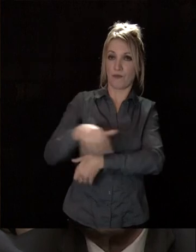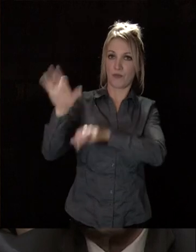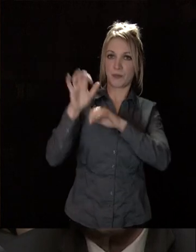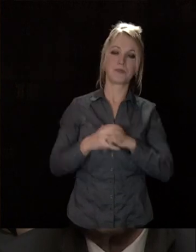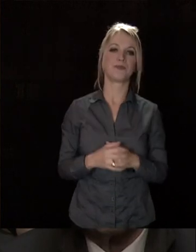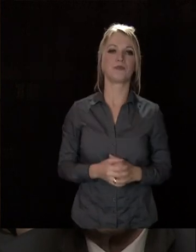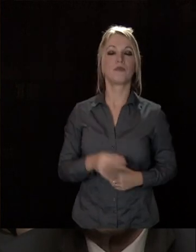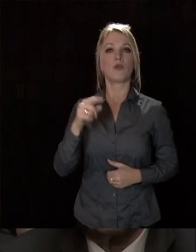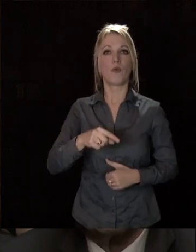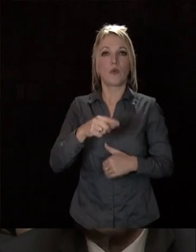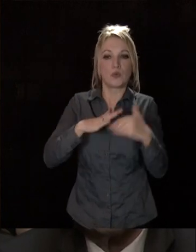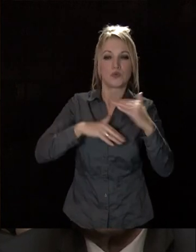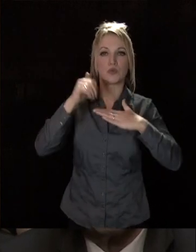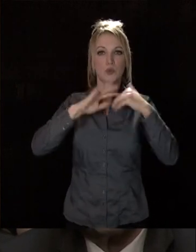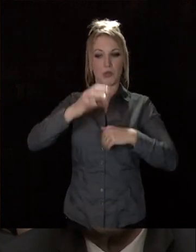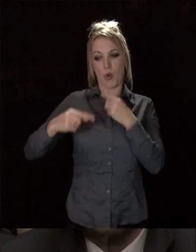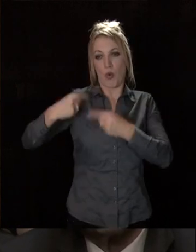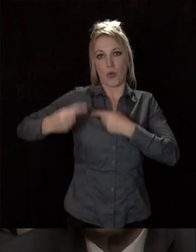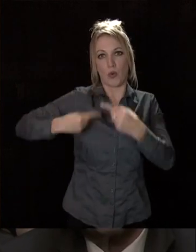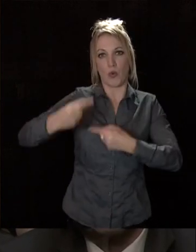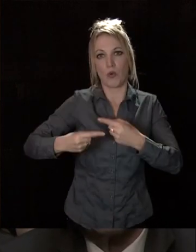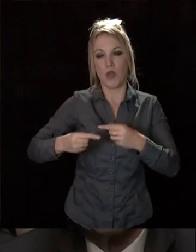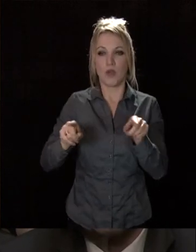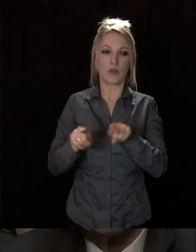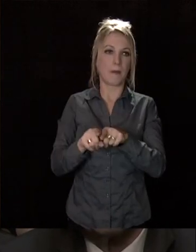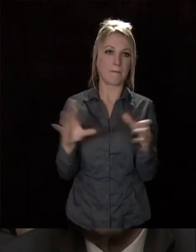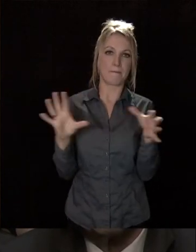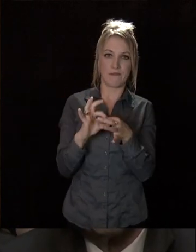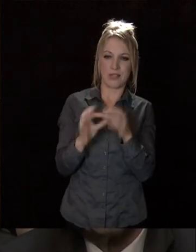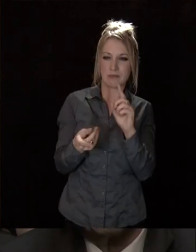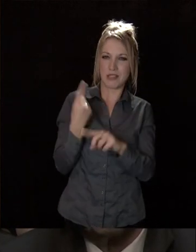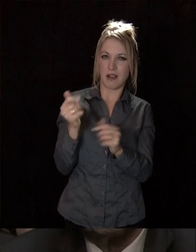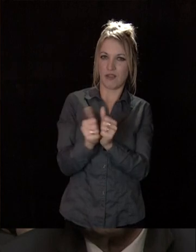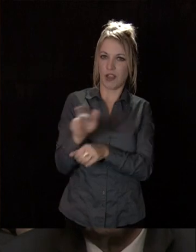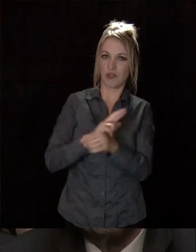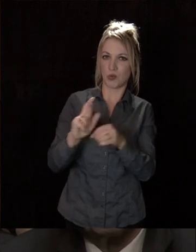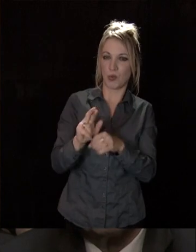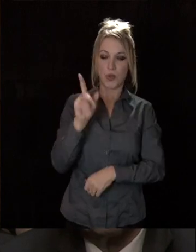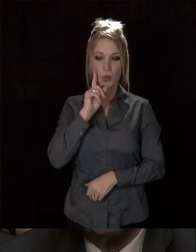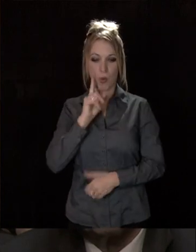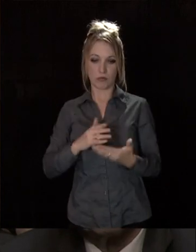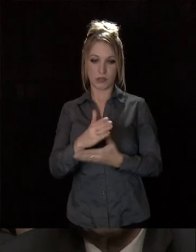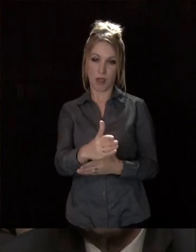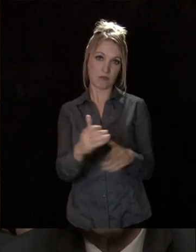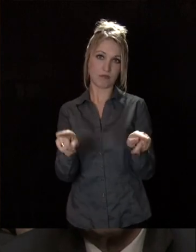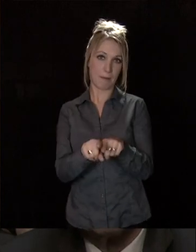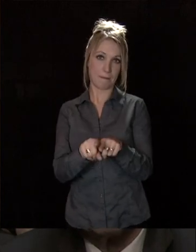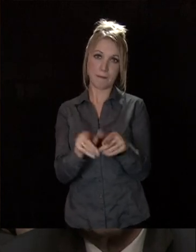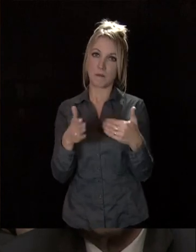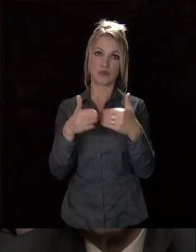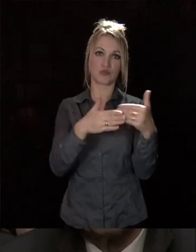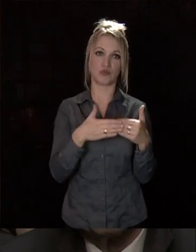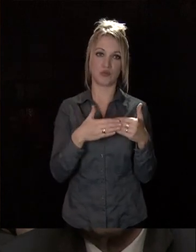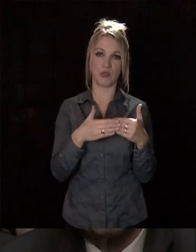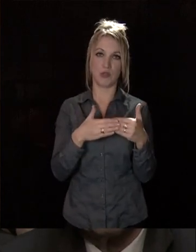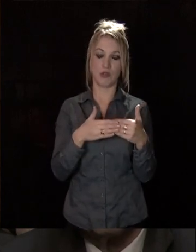construire et c'est en cours une alliance particulière avec la région car nos destins sont liés. Je dirais même